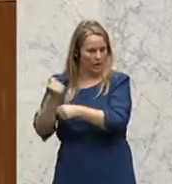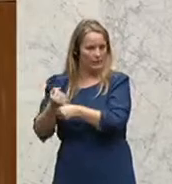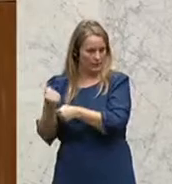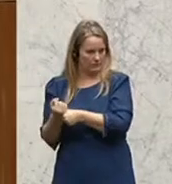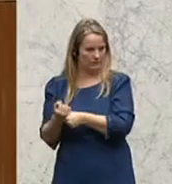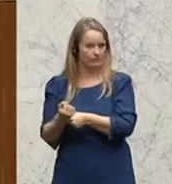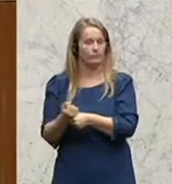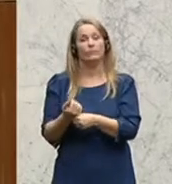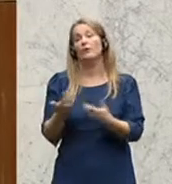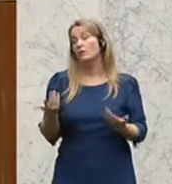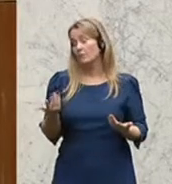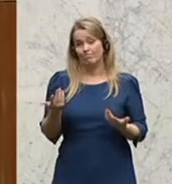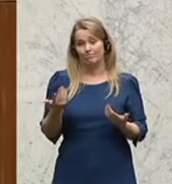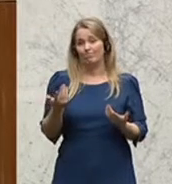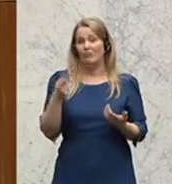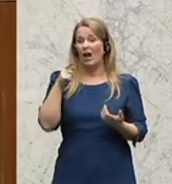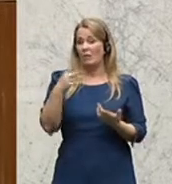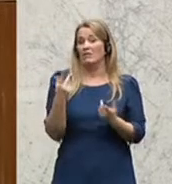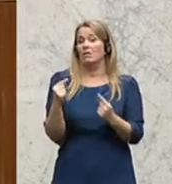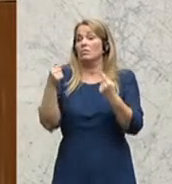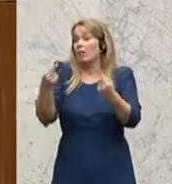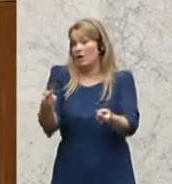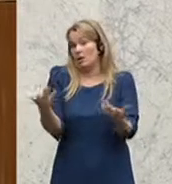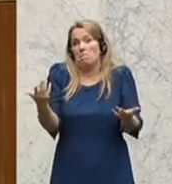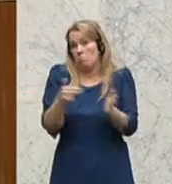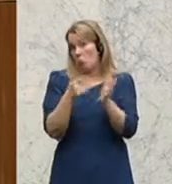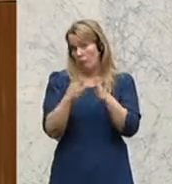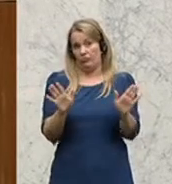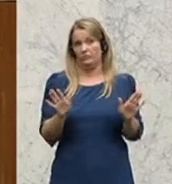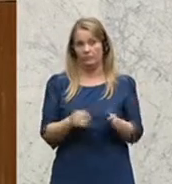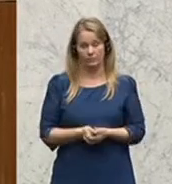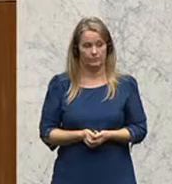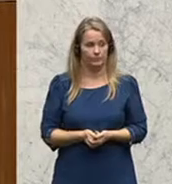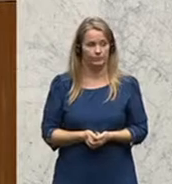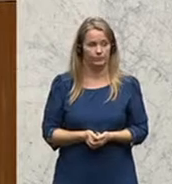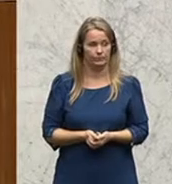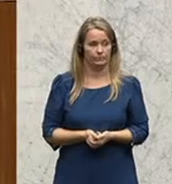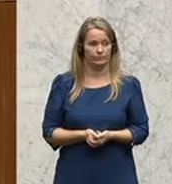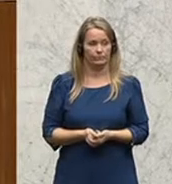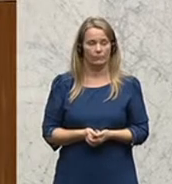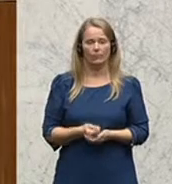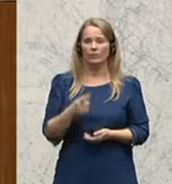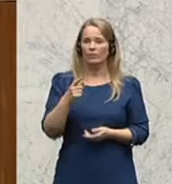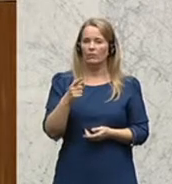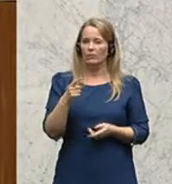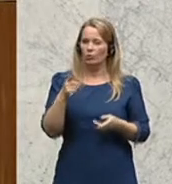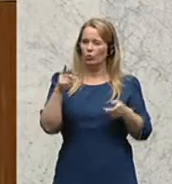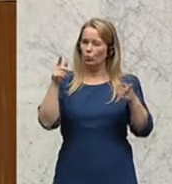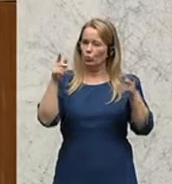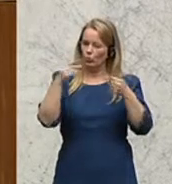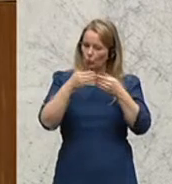fortsetzen. Aber was danach passiert, ist natürlich immer noch offen. Und eine kurzfristige